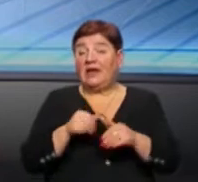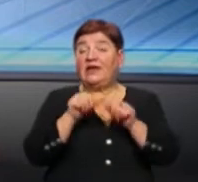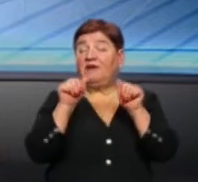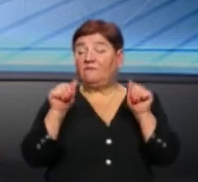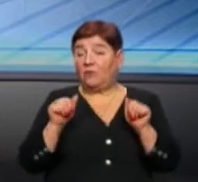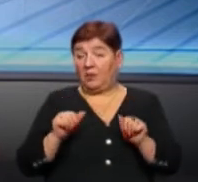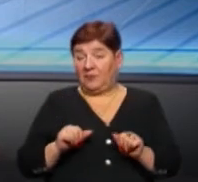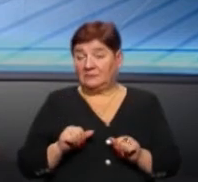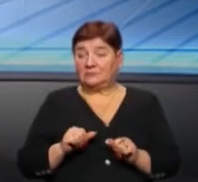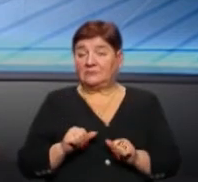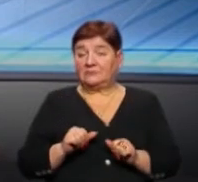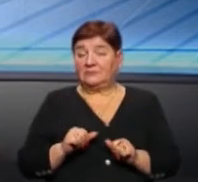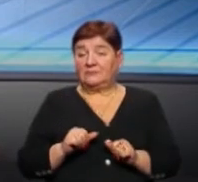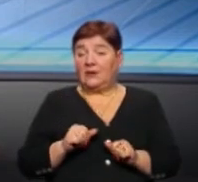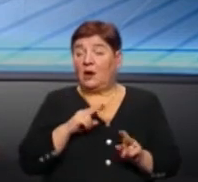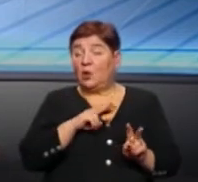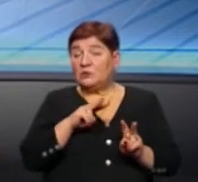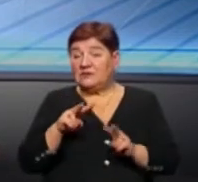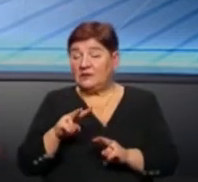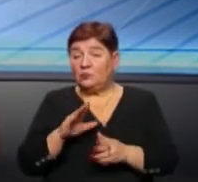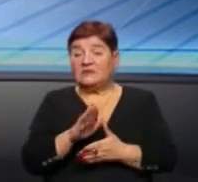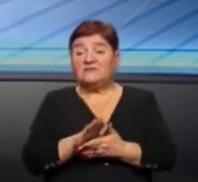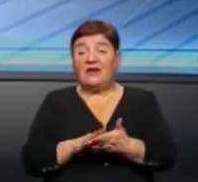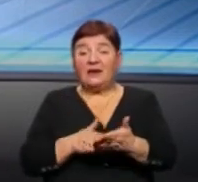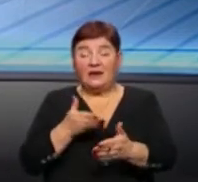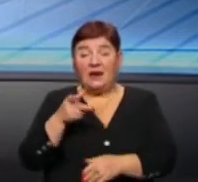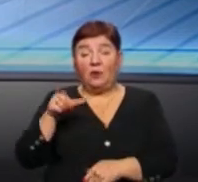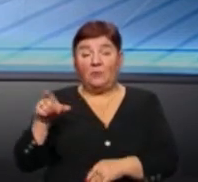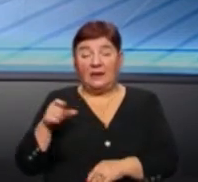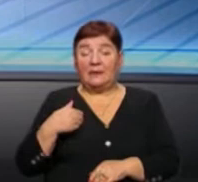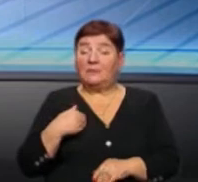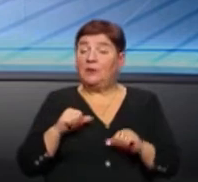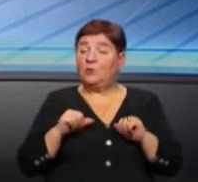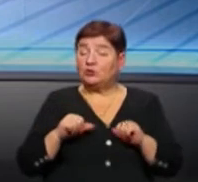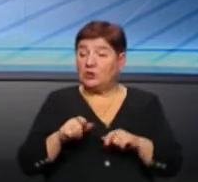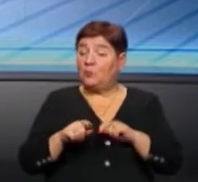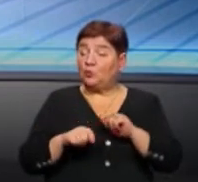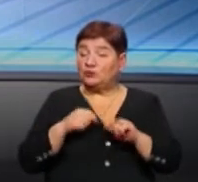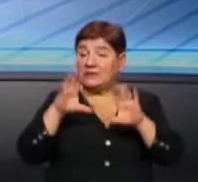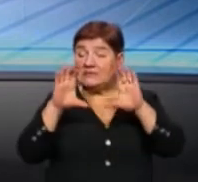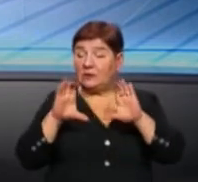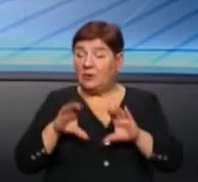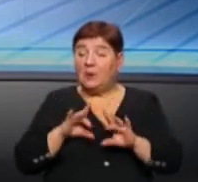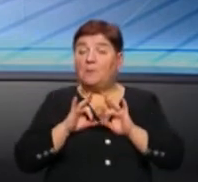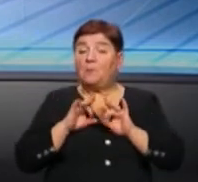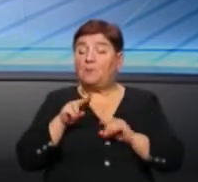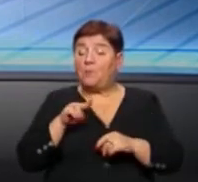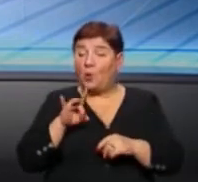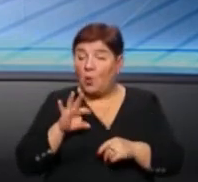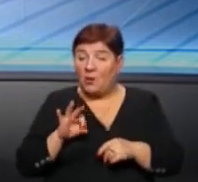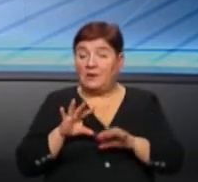розгляду звернень громадян. Ну, тобто, ми можемо і розглядати порушення законодавства про рекламу